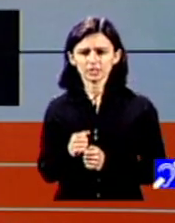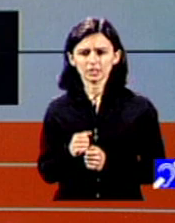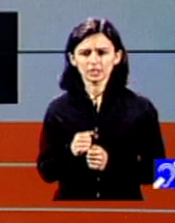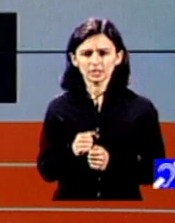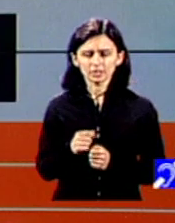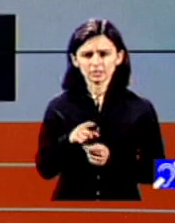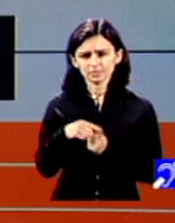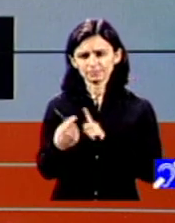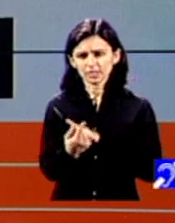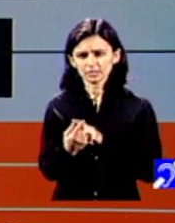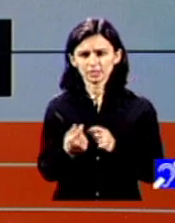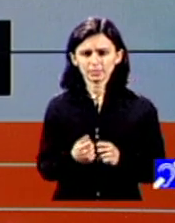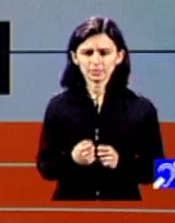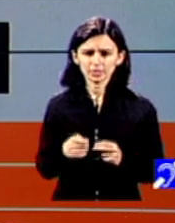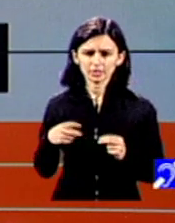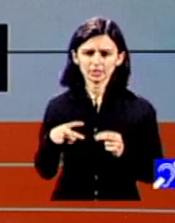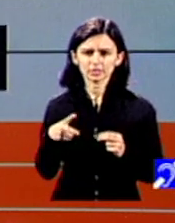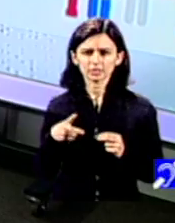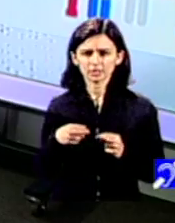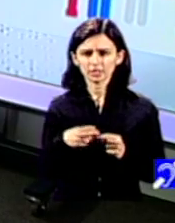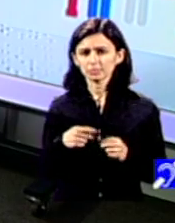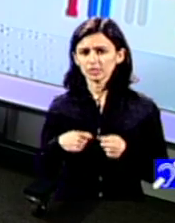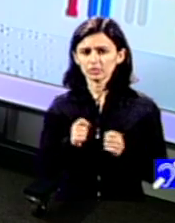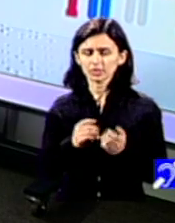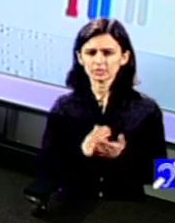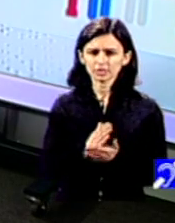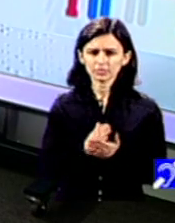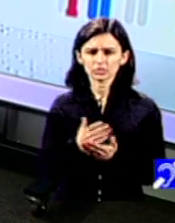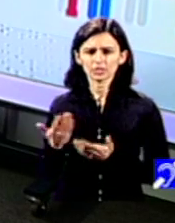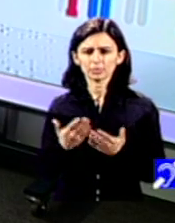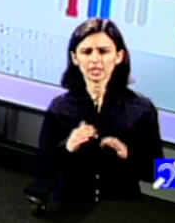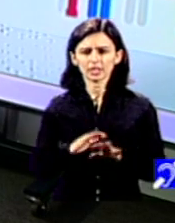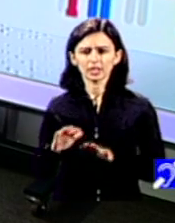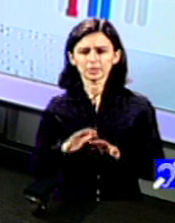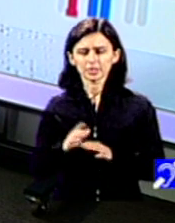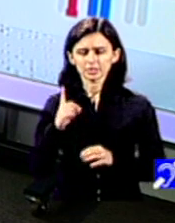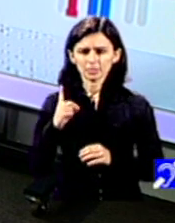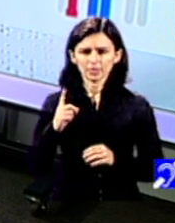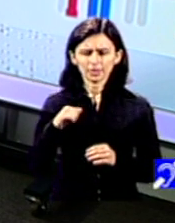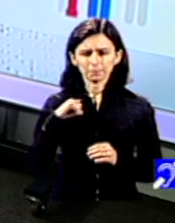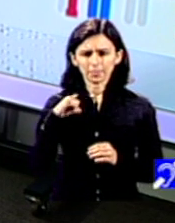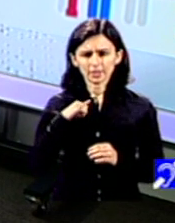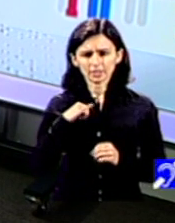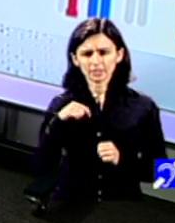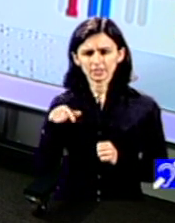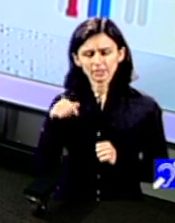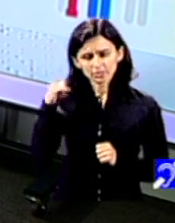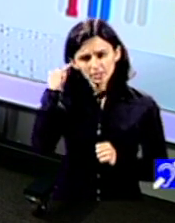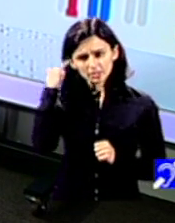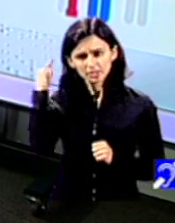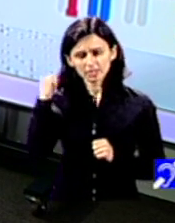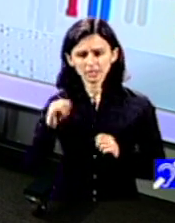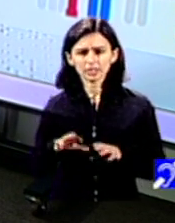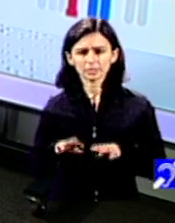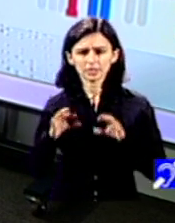tăiem din toate proprietățile serviciile și așa mai departe pe care le administrăm. Dar foarte interesant această idee am regăsit-o și la Firul